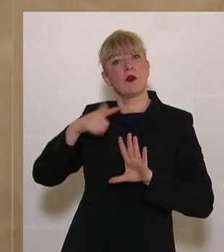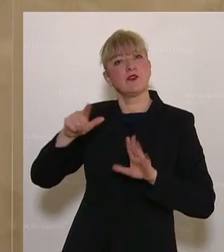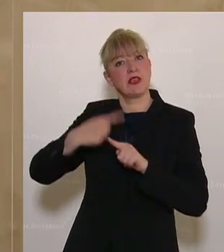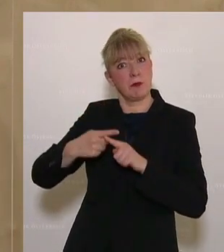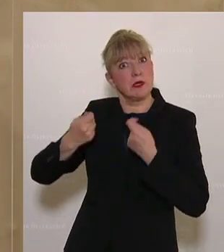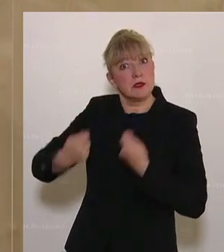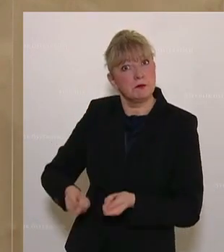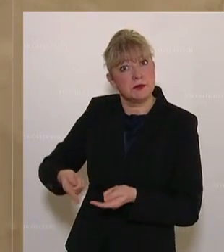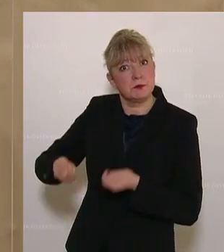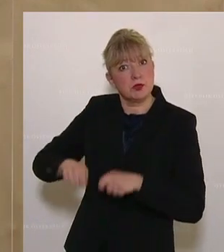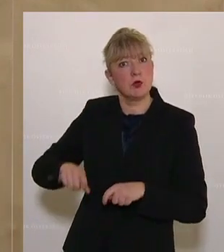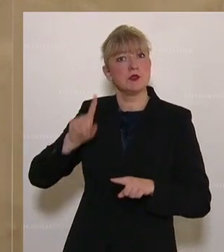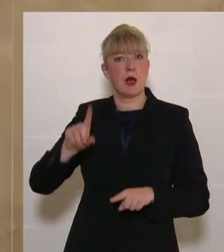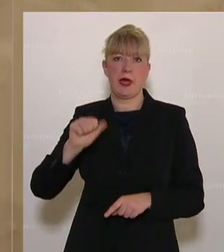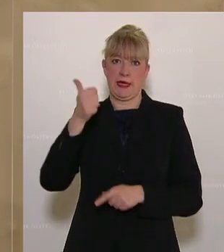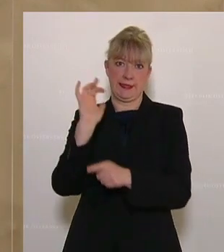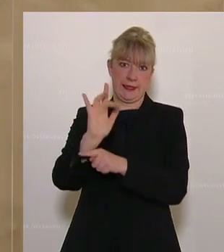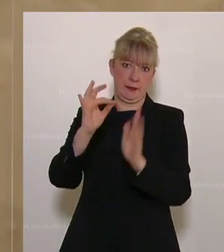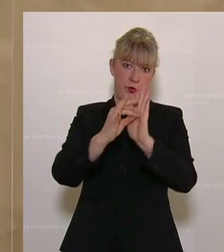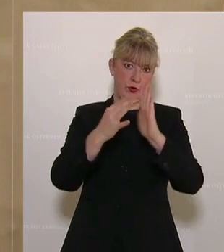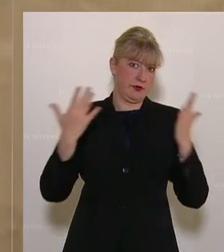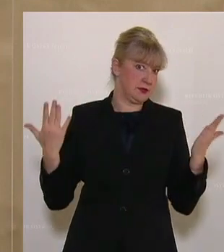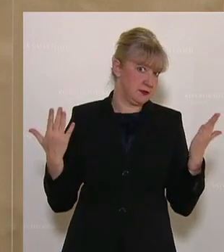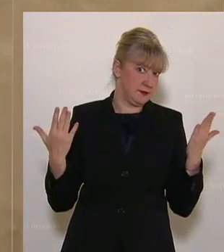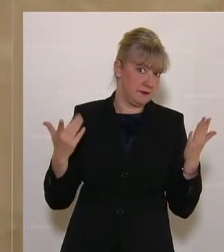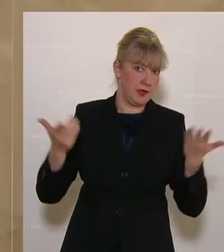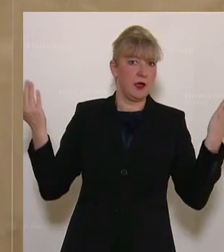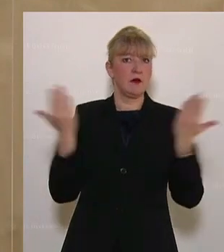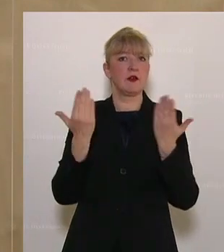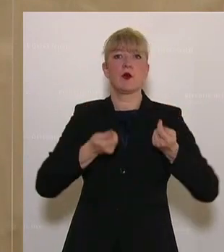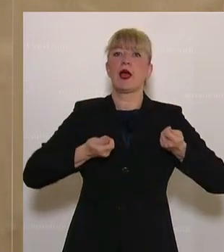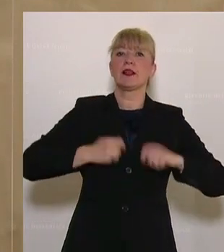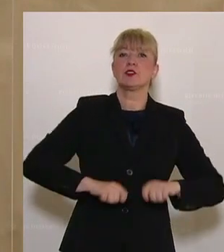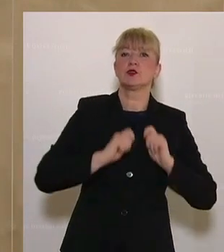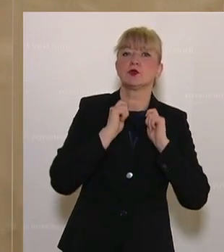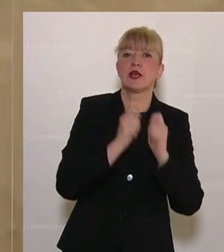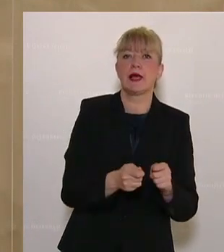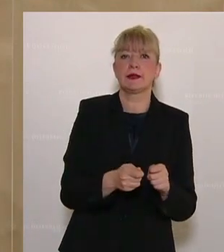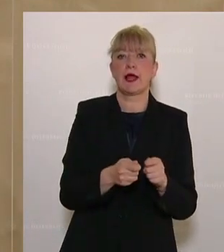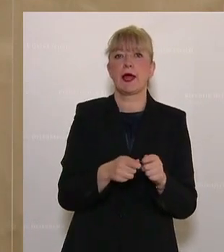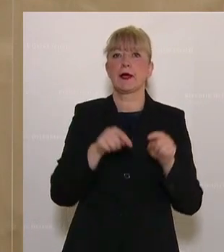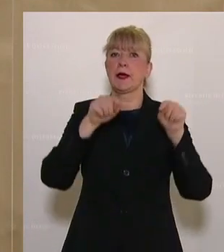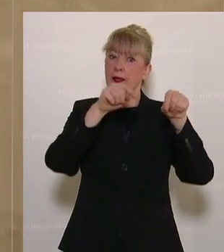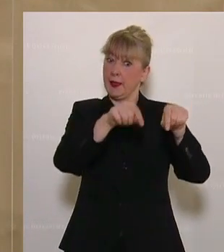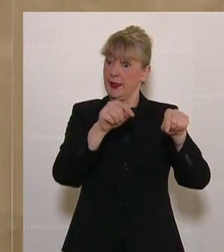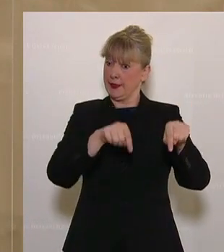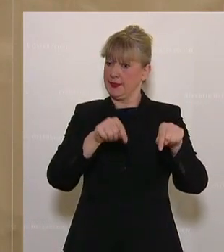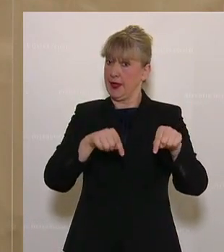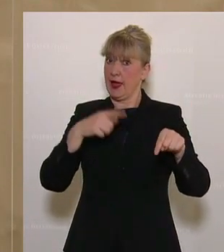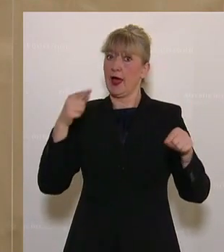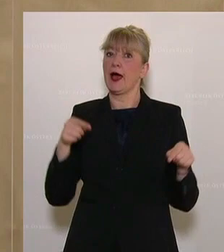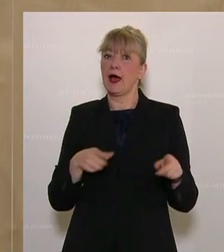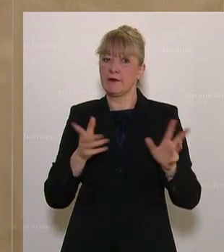Aber, erster Kritikpunkt, im Vergleich zum Entschließungsantrag wurde hier das